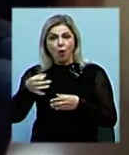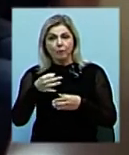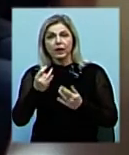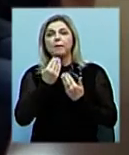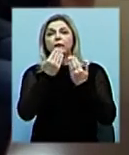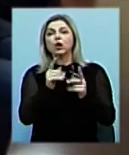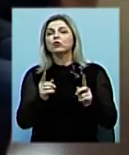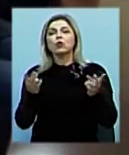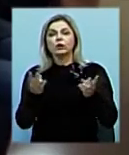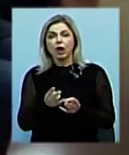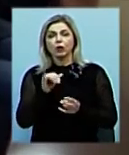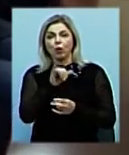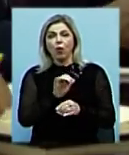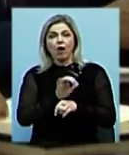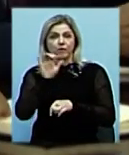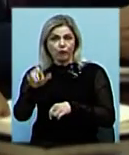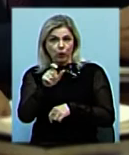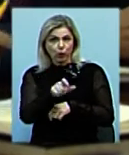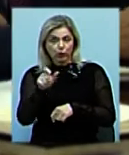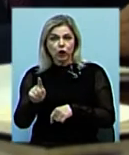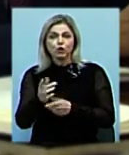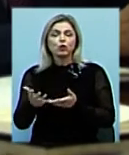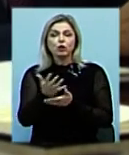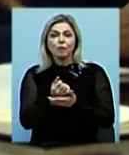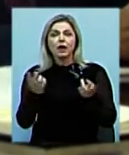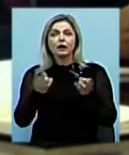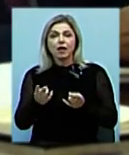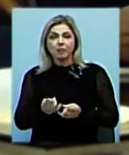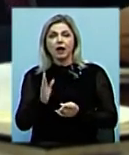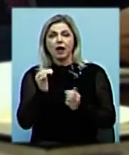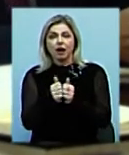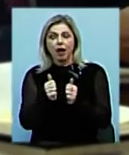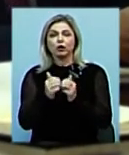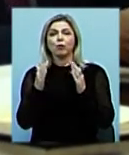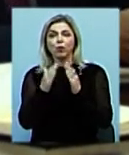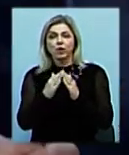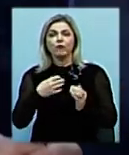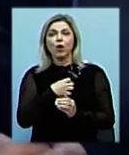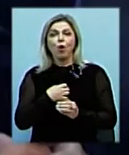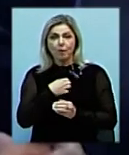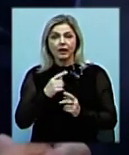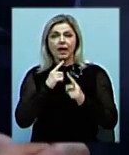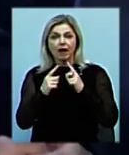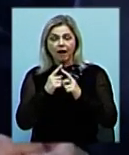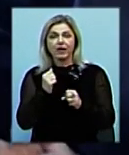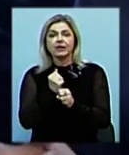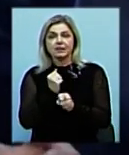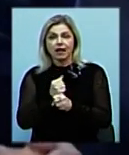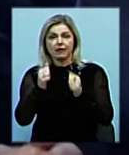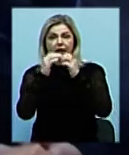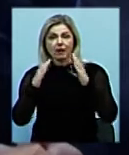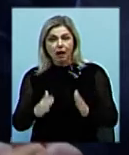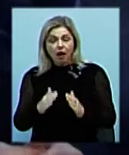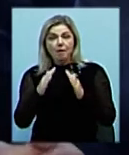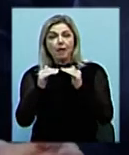потреби у евакуйованих людей. Аби зібрати необхідні речі, біля будівлі обласної ради вирішили встановити намет, де волонтери